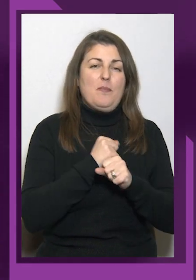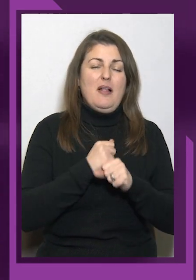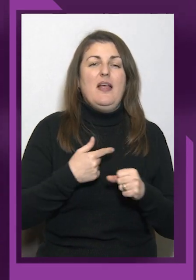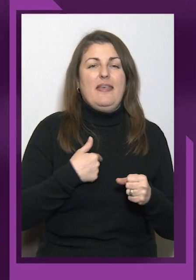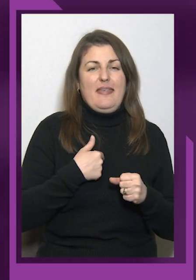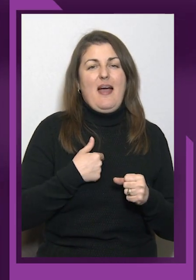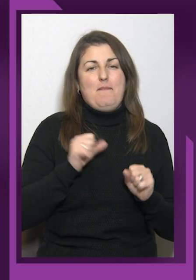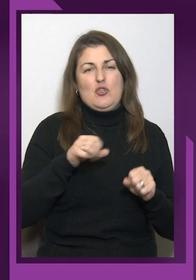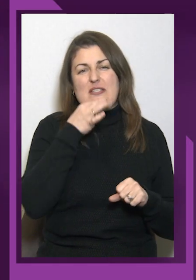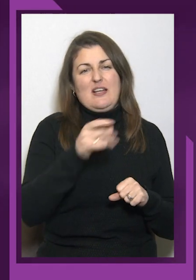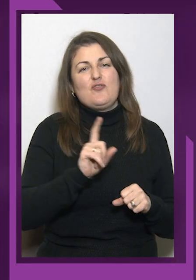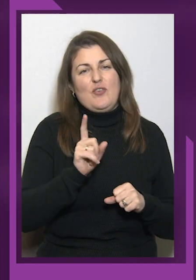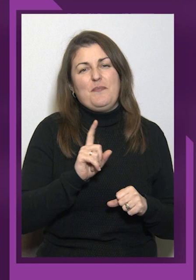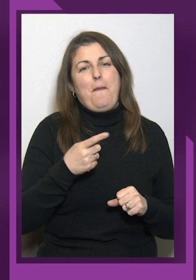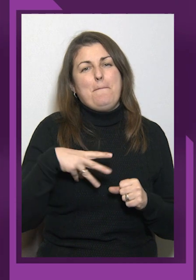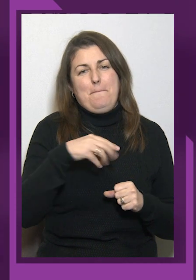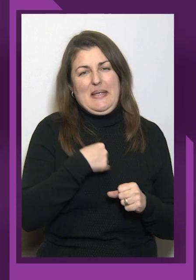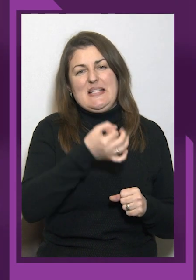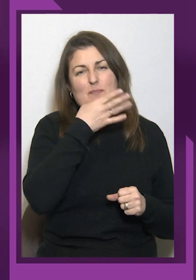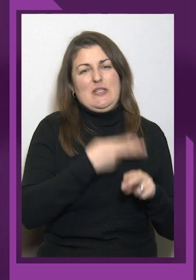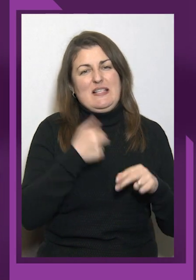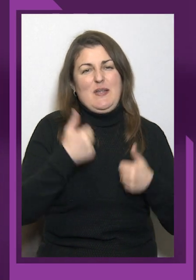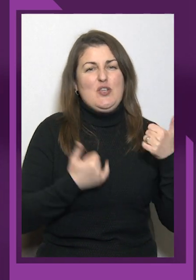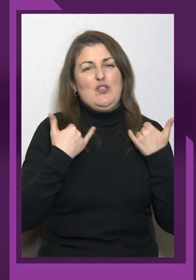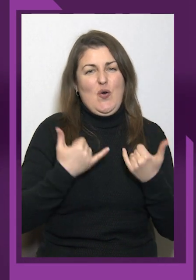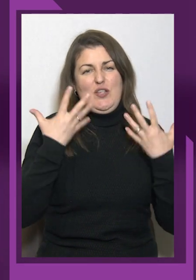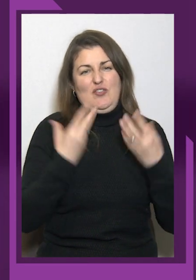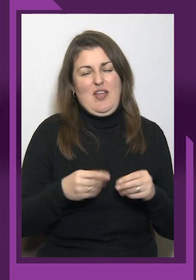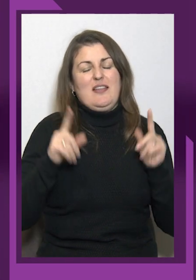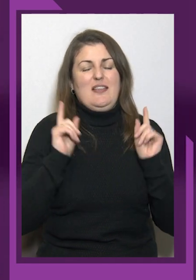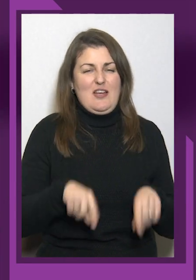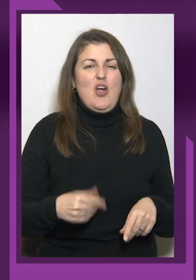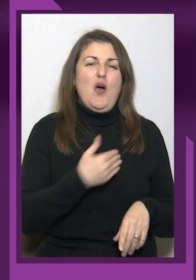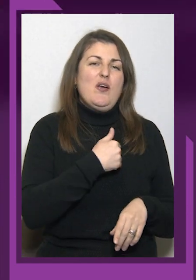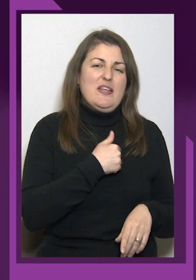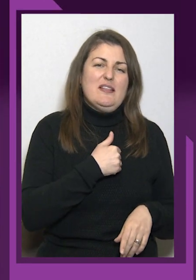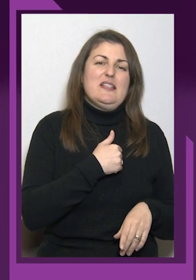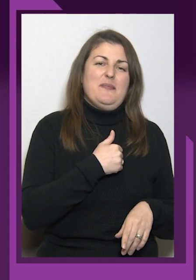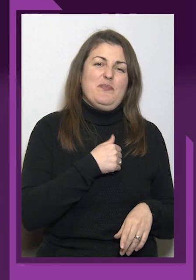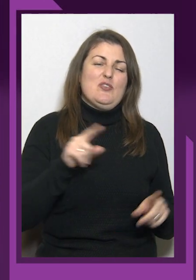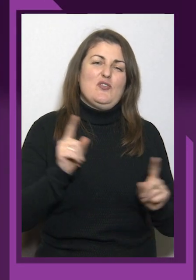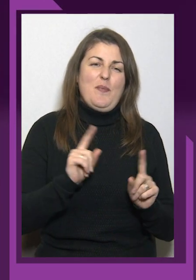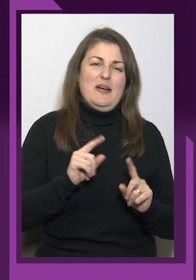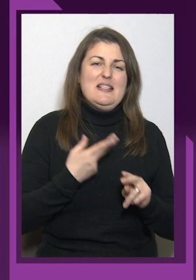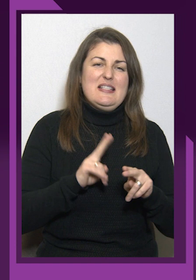З сьогоднішнього дня теж. Хотілося б, щоб ця перемога показала всьому світу